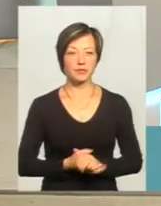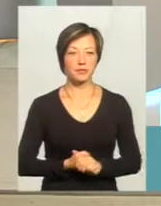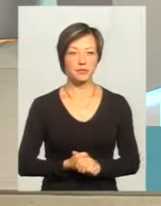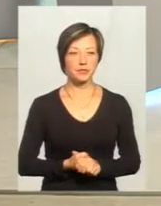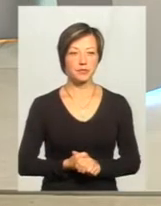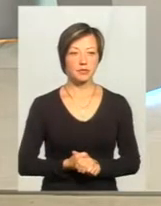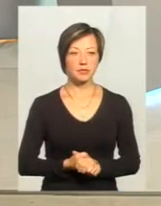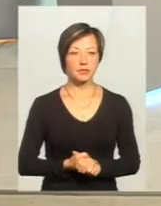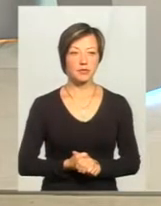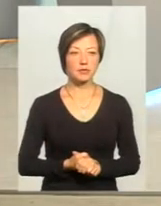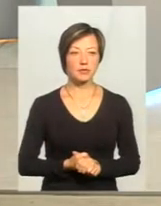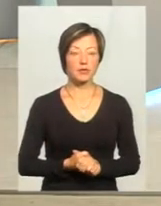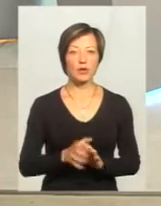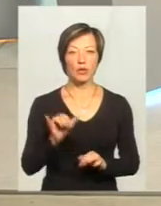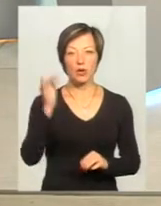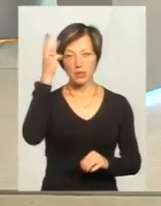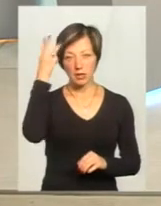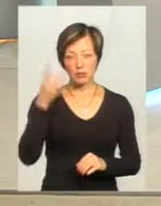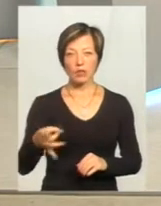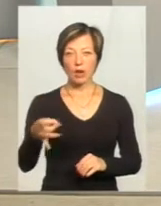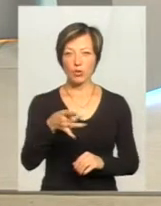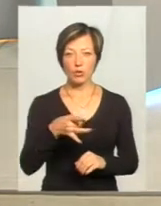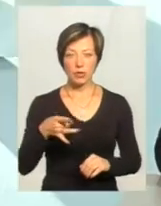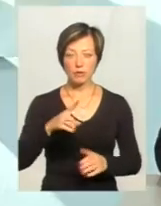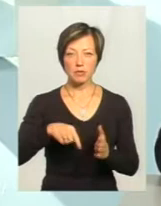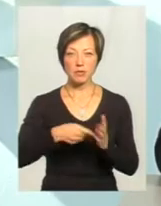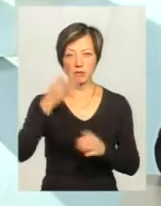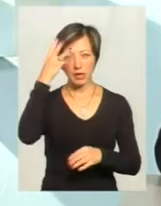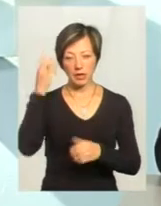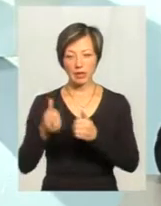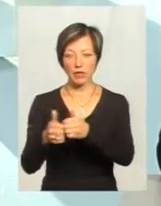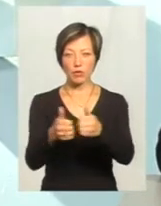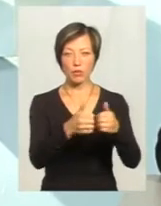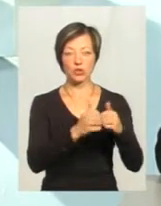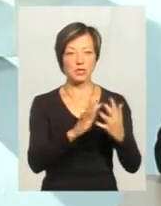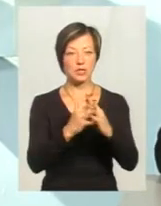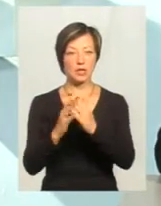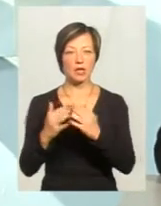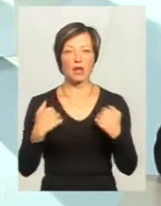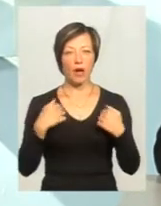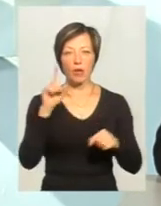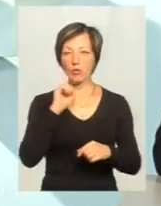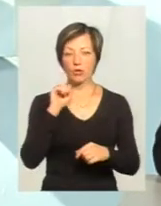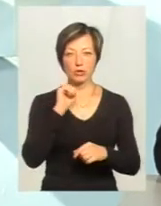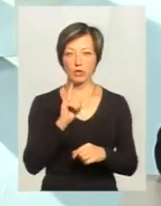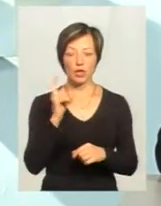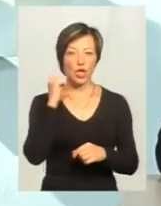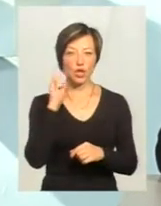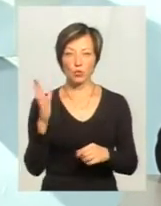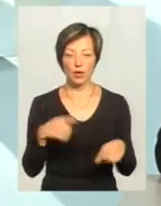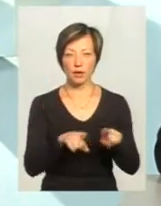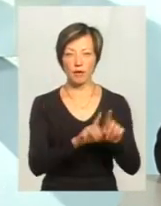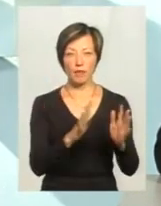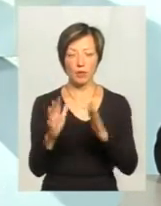Ну, в Хмельницькому районі, в Хмельницькому, там, навколишніх селах, я поки що, слава Богу, не чула таких